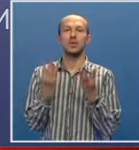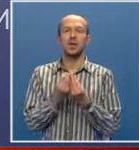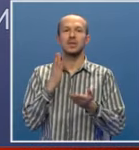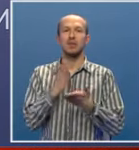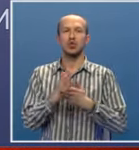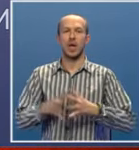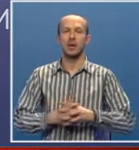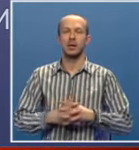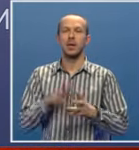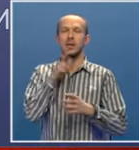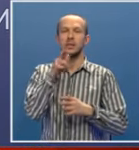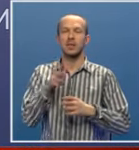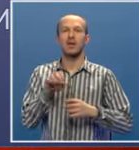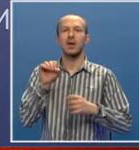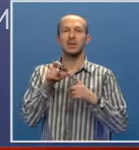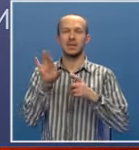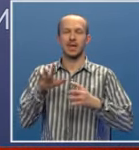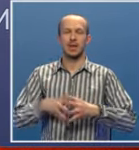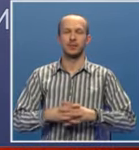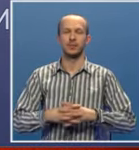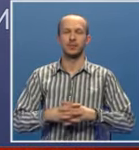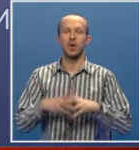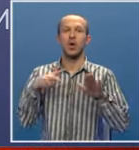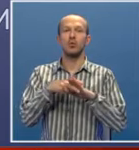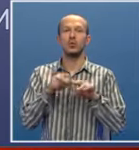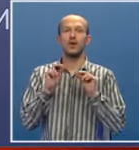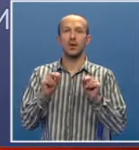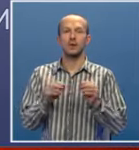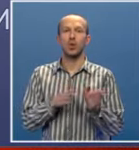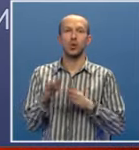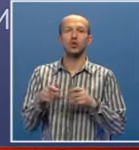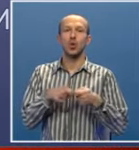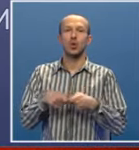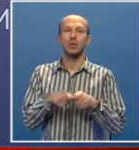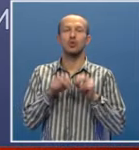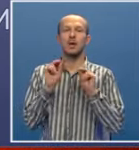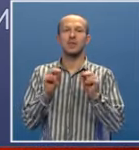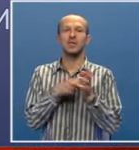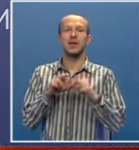zajednici bude zahtijevala da se obustavi nastava, odnosno da se organizuje nastava na daljinu.